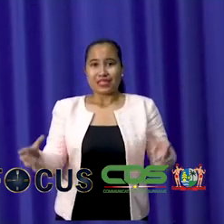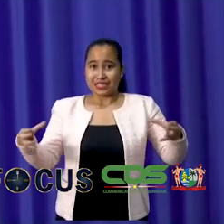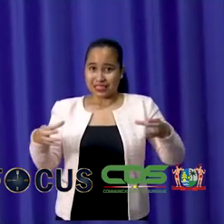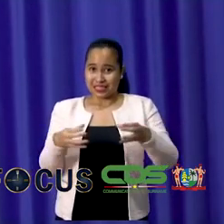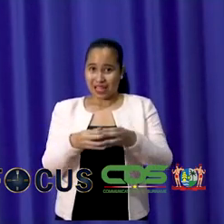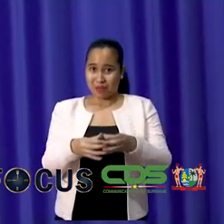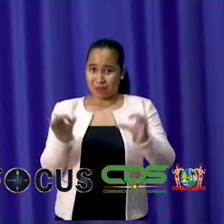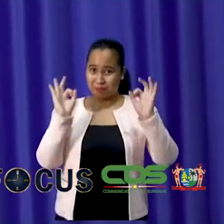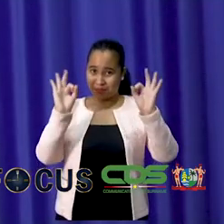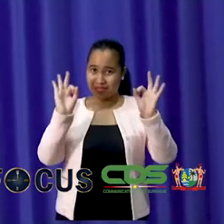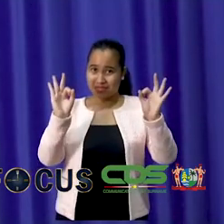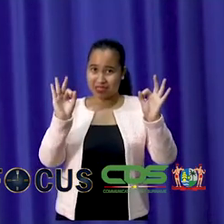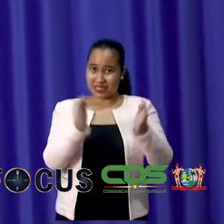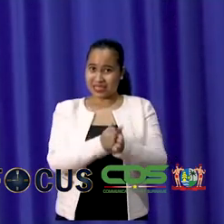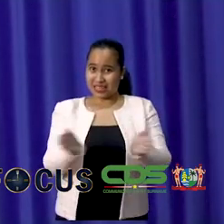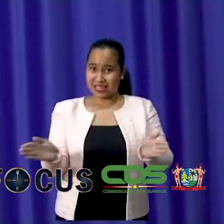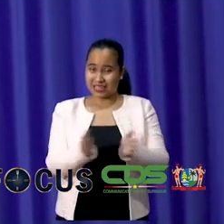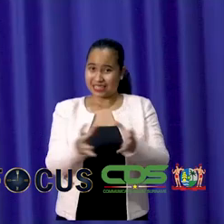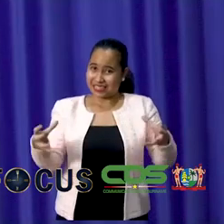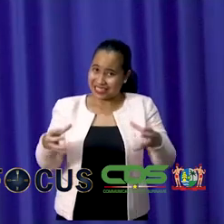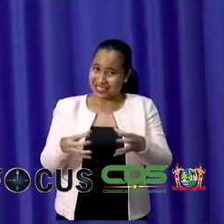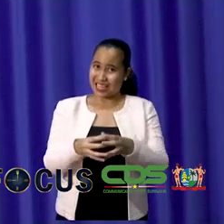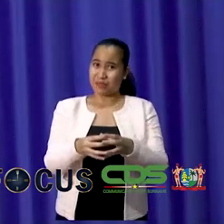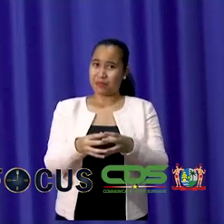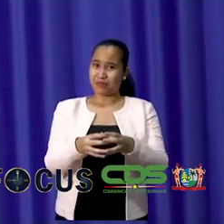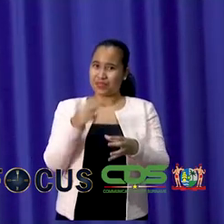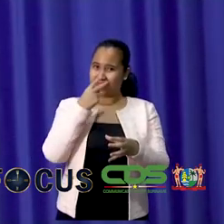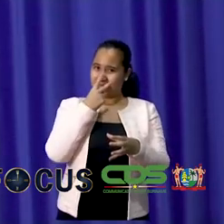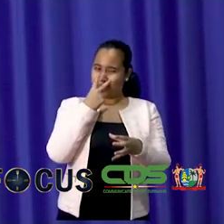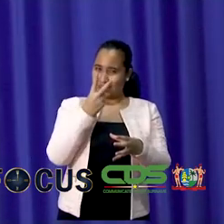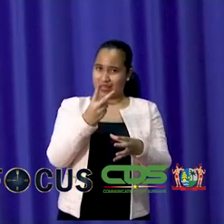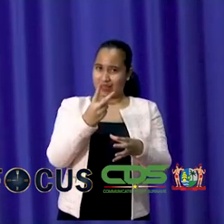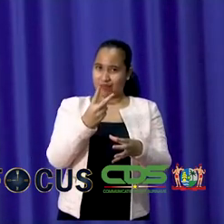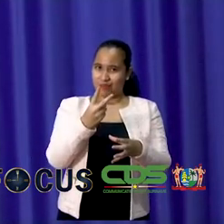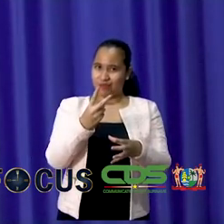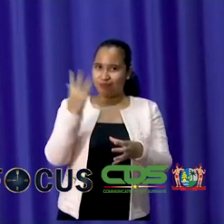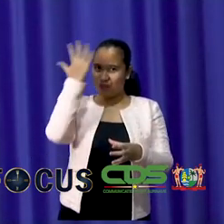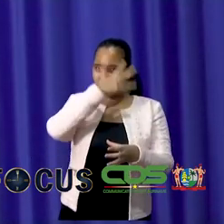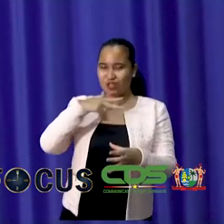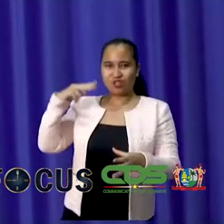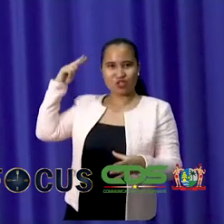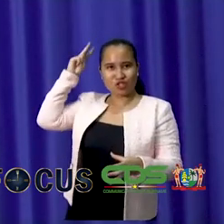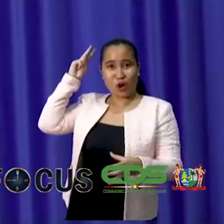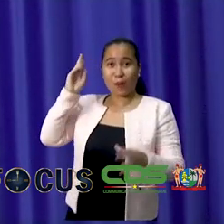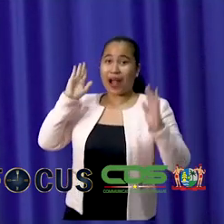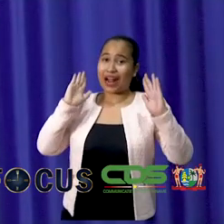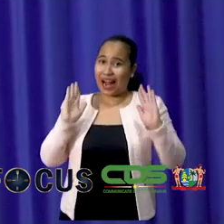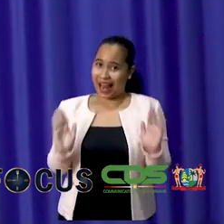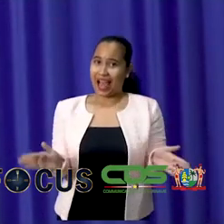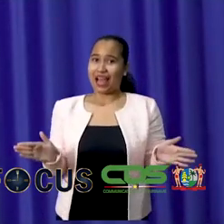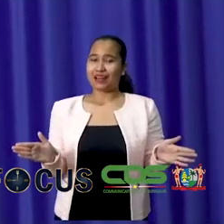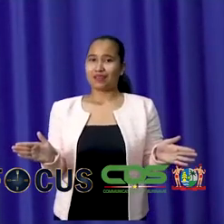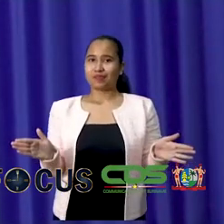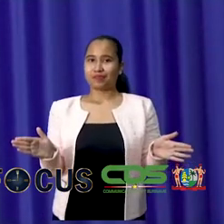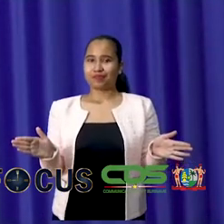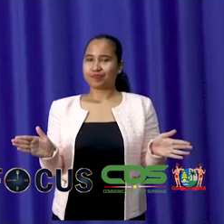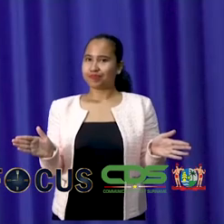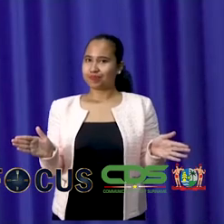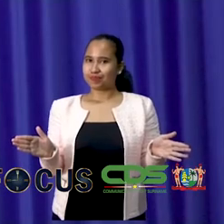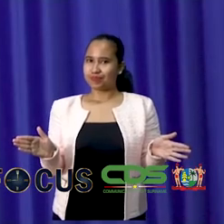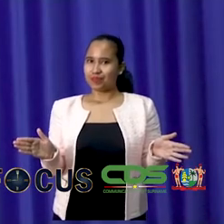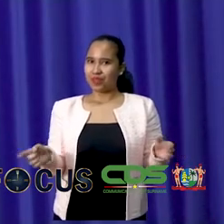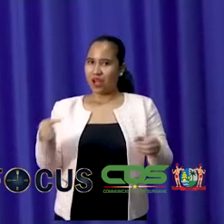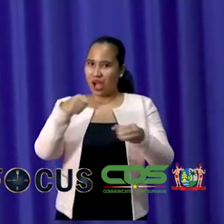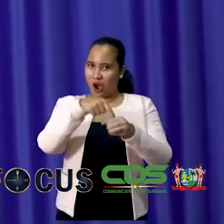ook gaan inzetten om te kijken of het land Suriname ready is voor zo'n